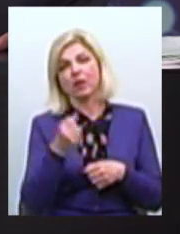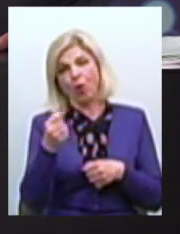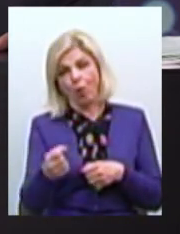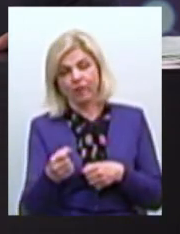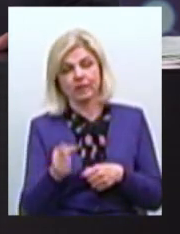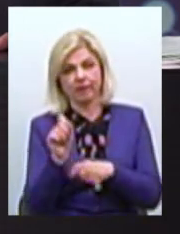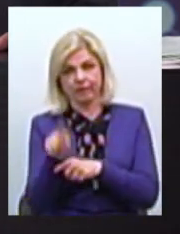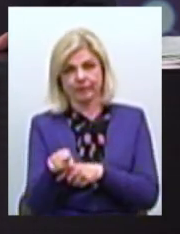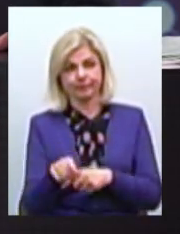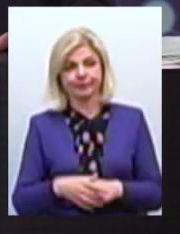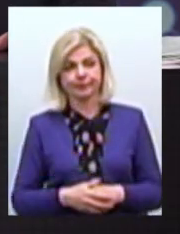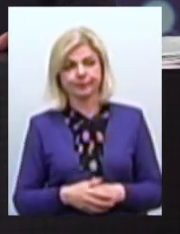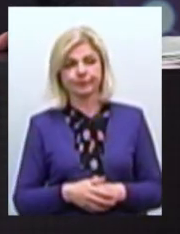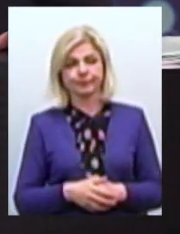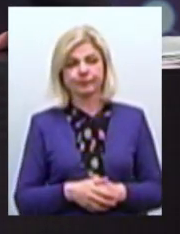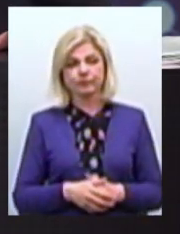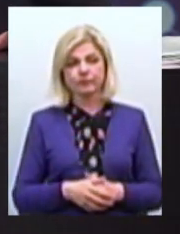Висувати претензії потім буде